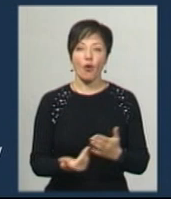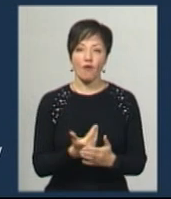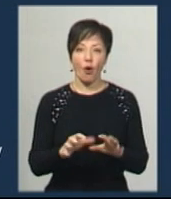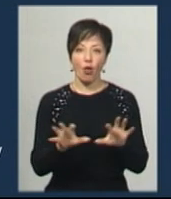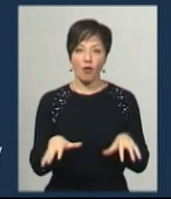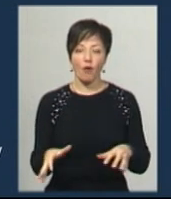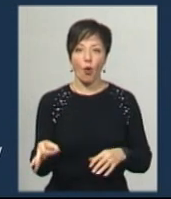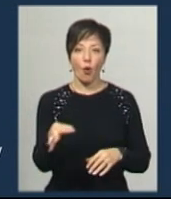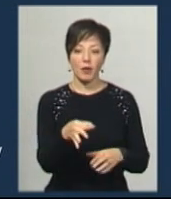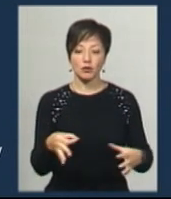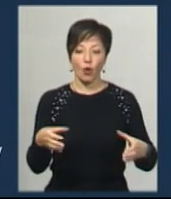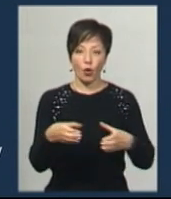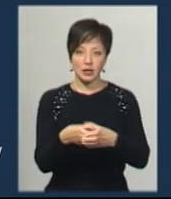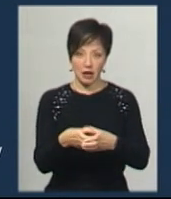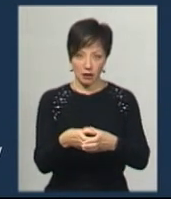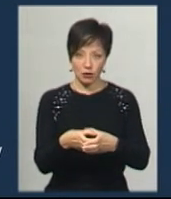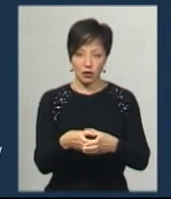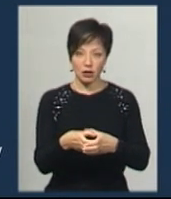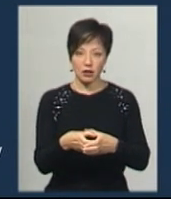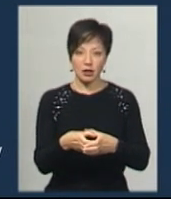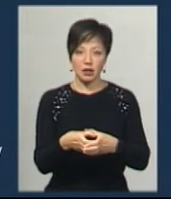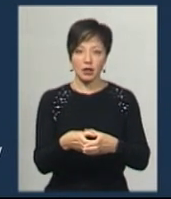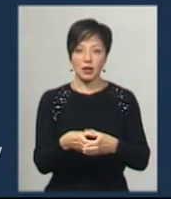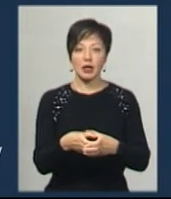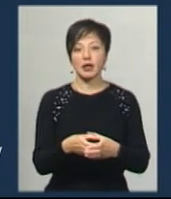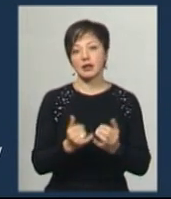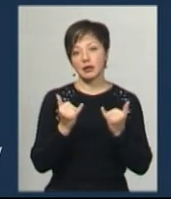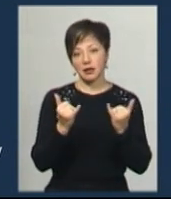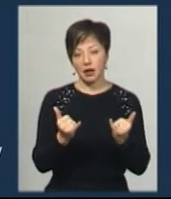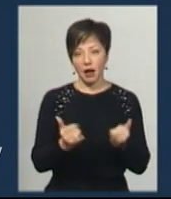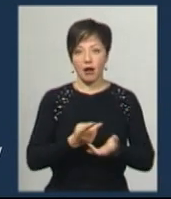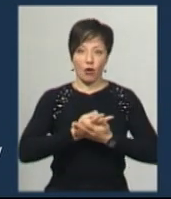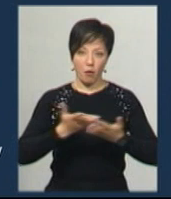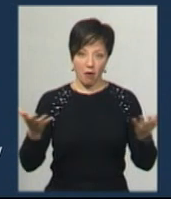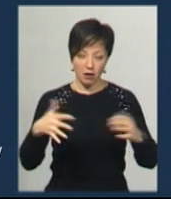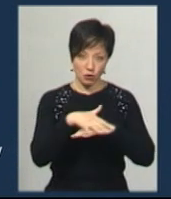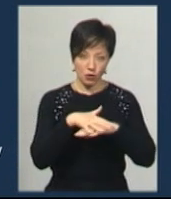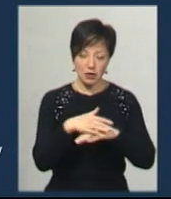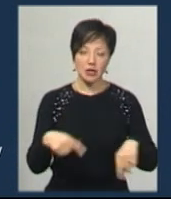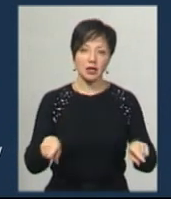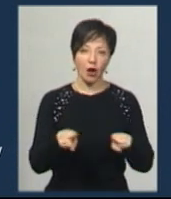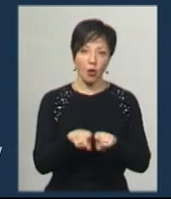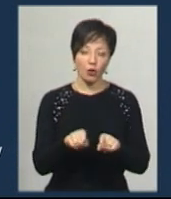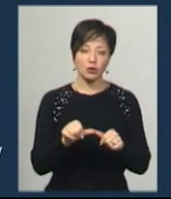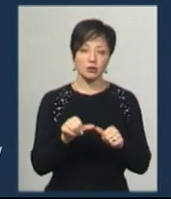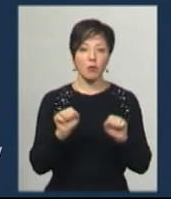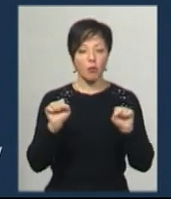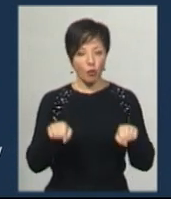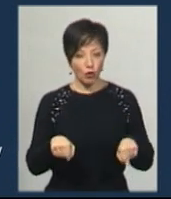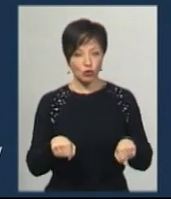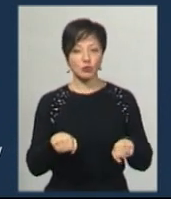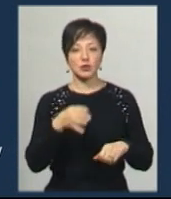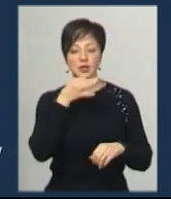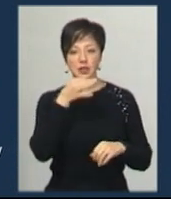обласного осередку для партійного функціоналу і для широкої громадськості. також, окрім, тобто ми можемо